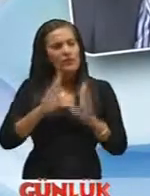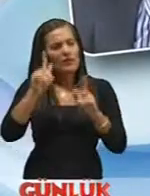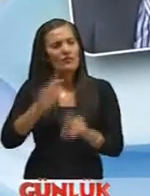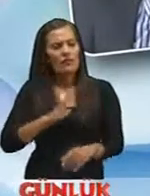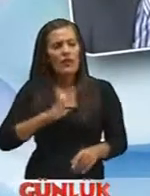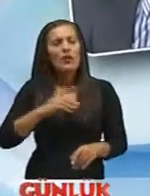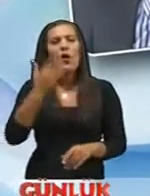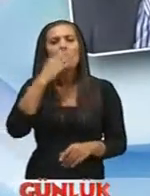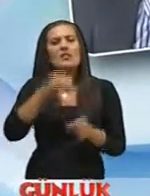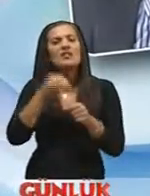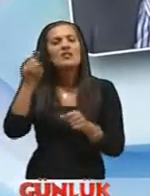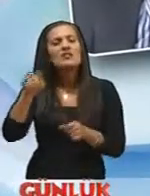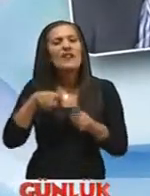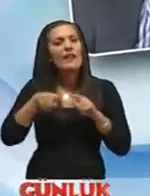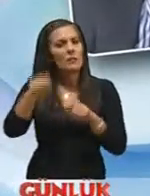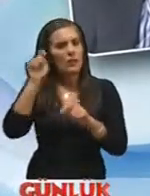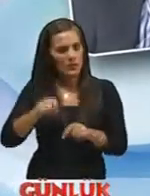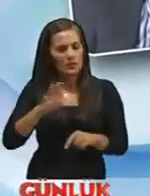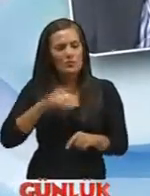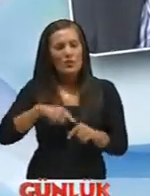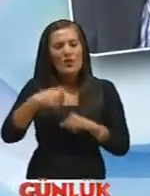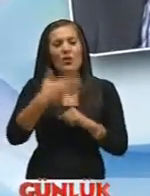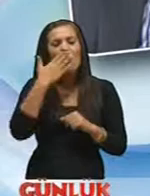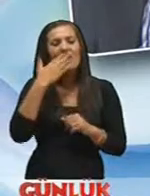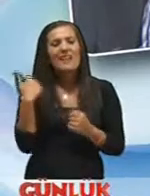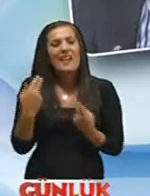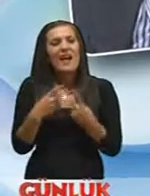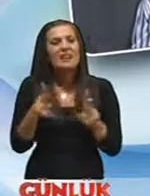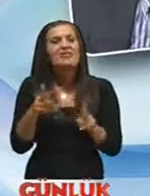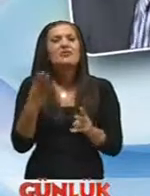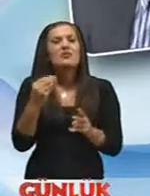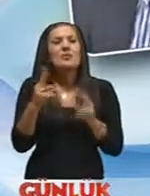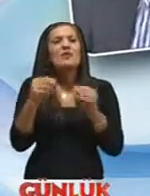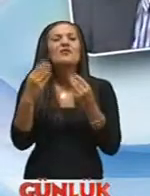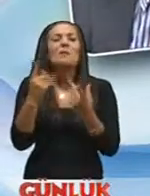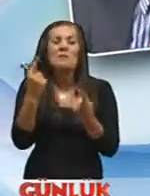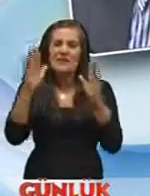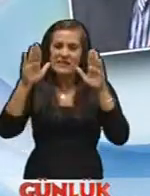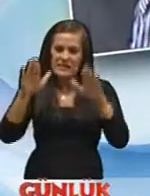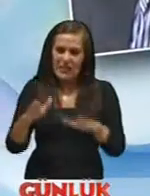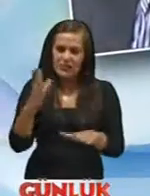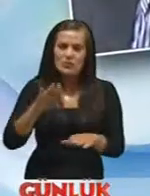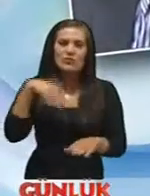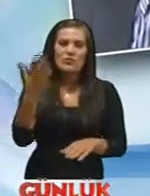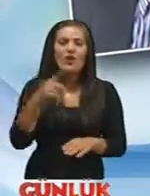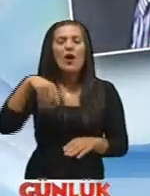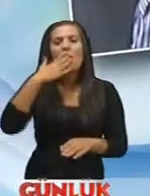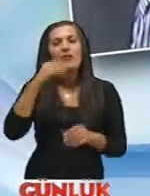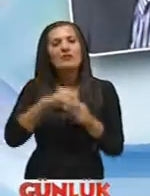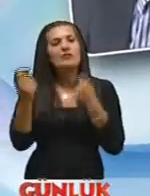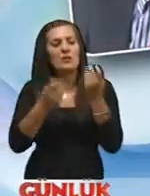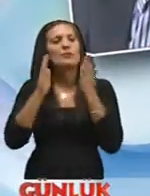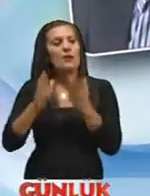okullarda genelde tatbikatlarımızı yapıyoruz bu hafta okullar yeni açıldığı için fazla yüklenmedik biraz sakinleşsin ondan sonra tatbikatlarımıza devam edeceğiz